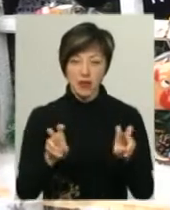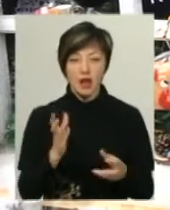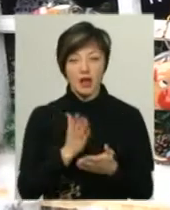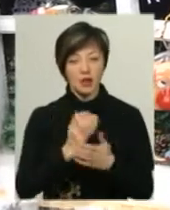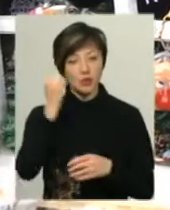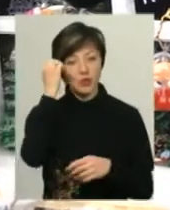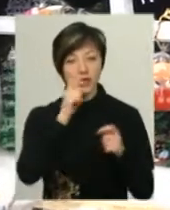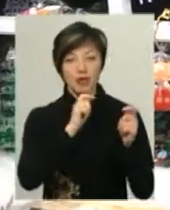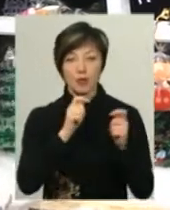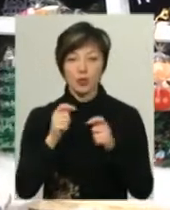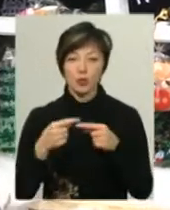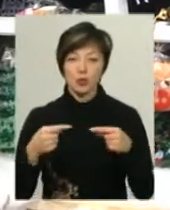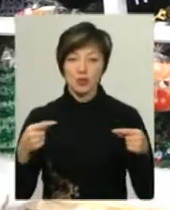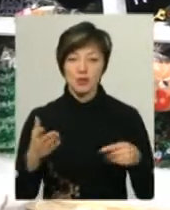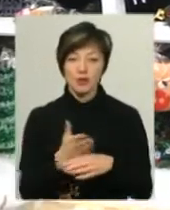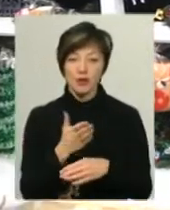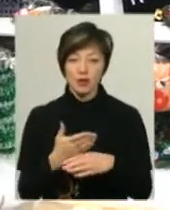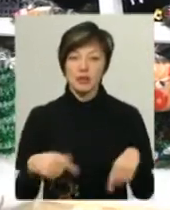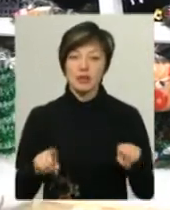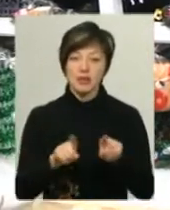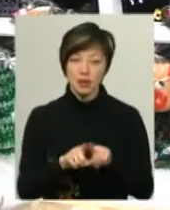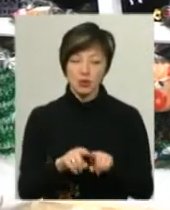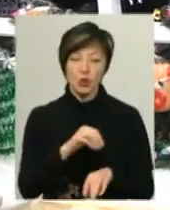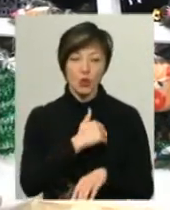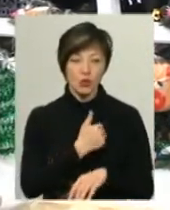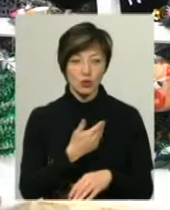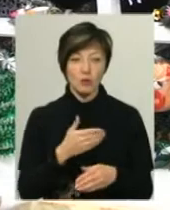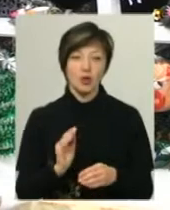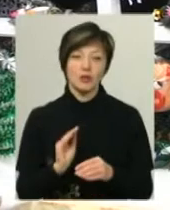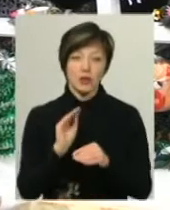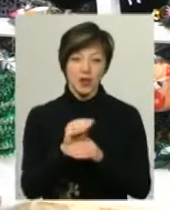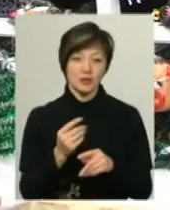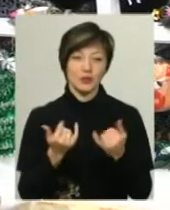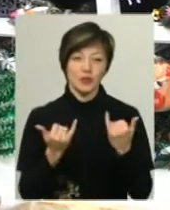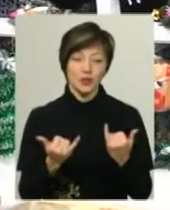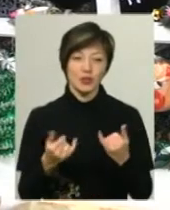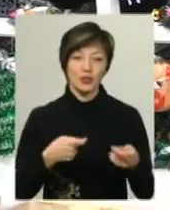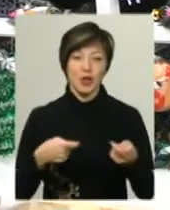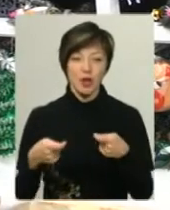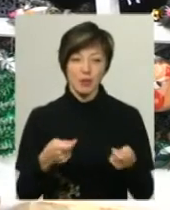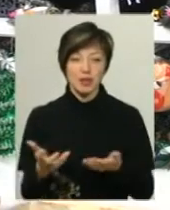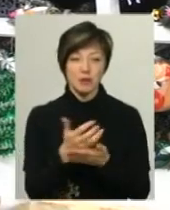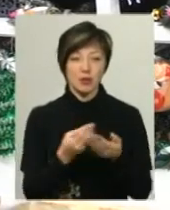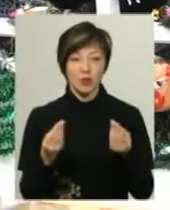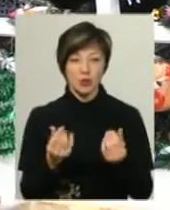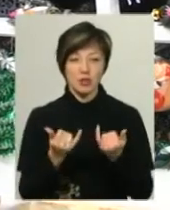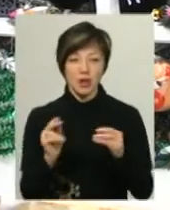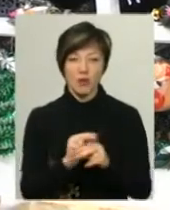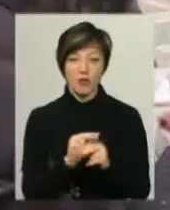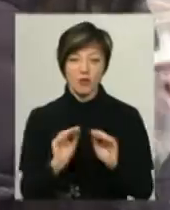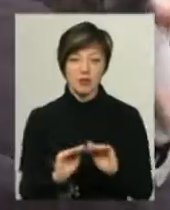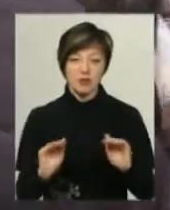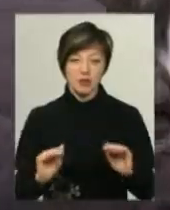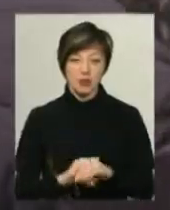сувенірна продукція виготовлена, якою ми теж хочемо докластися до сьогоднішнього ярмарку і назбирати кошти для лікування